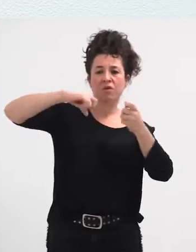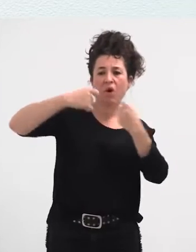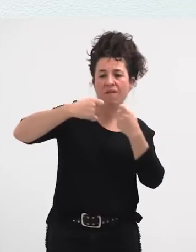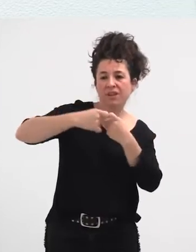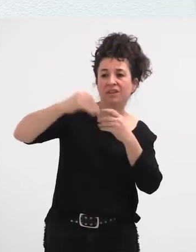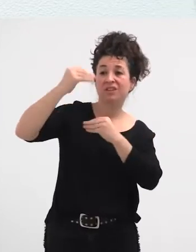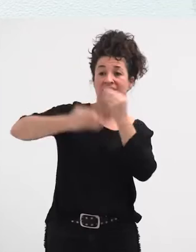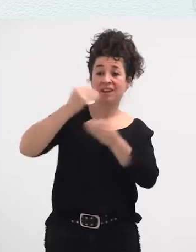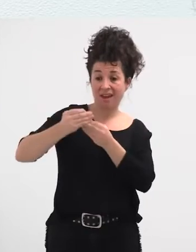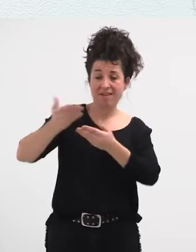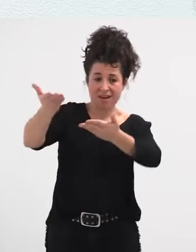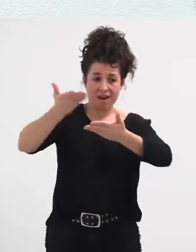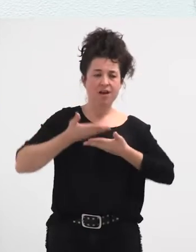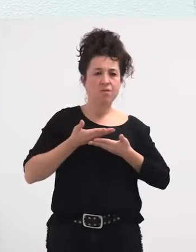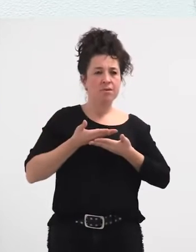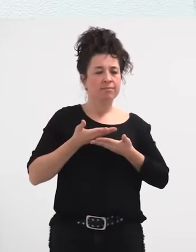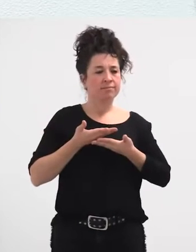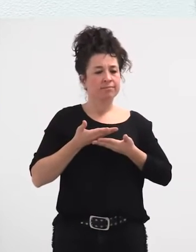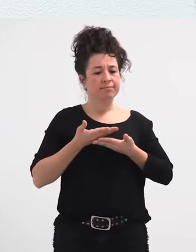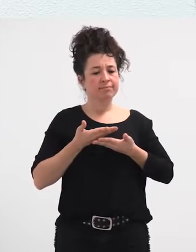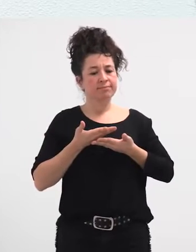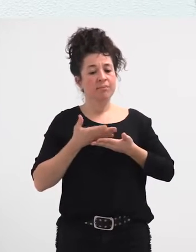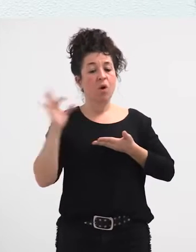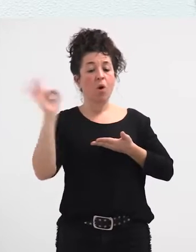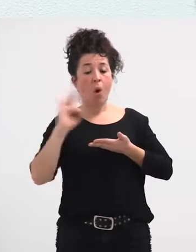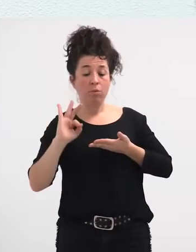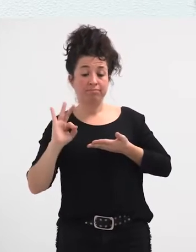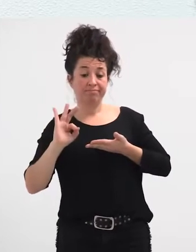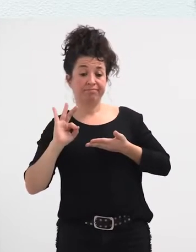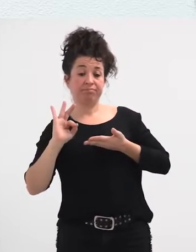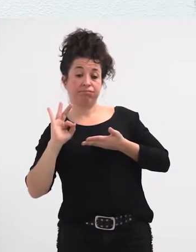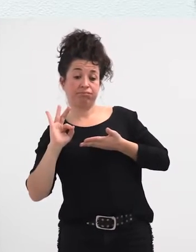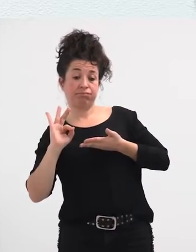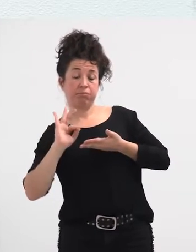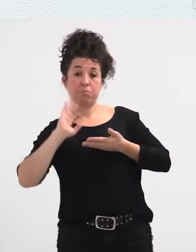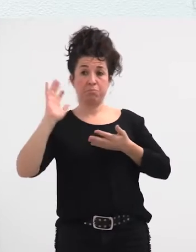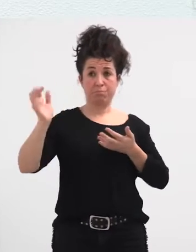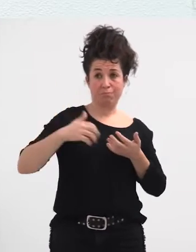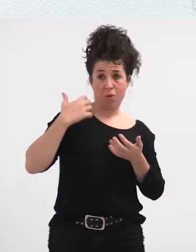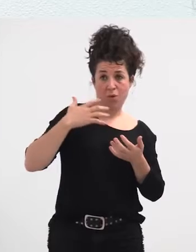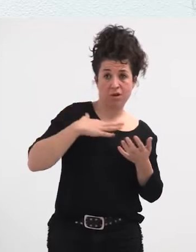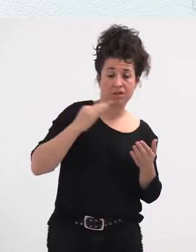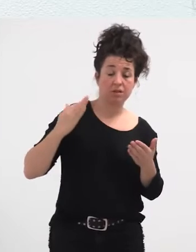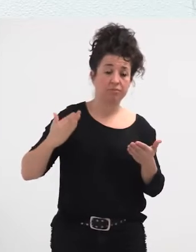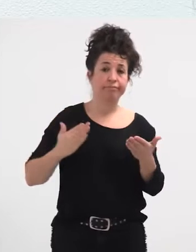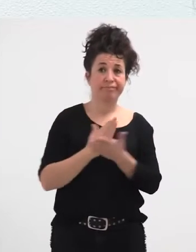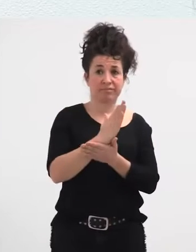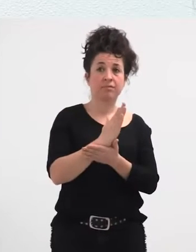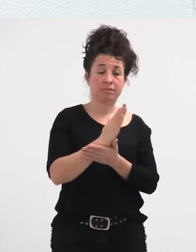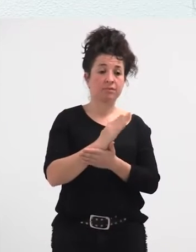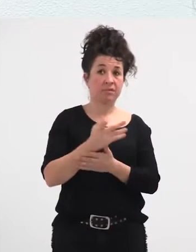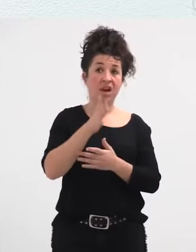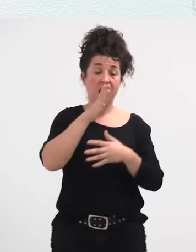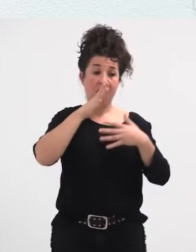lagungarria izan daiteke, edo eragozpena izan daiteke, ez da, eta kaso honetan, eragozpena izan da,